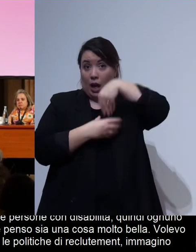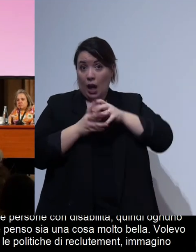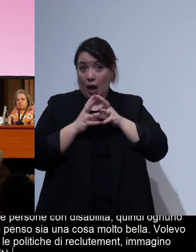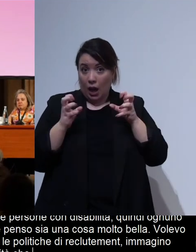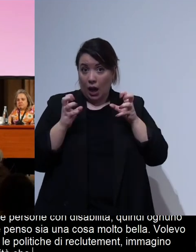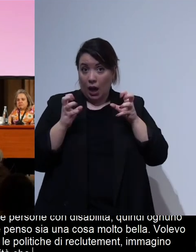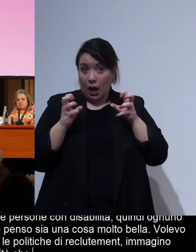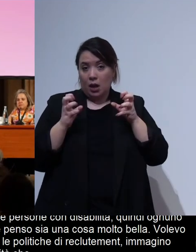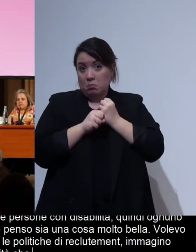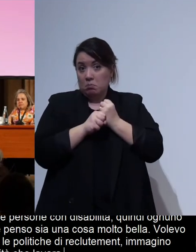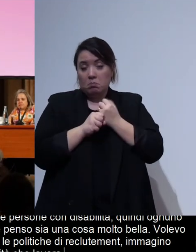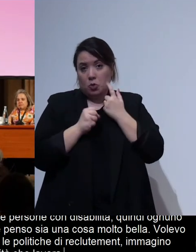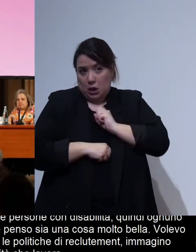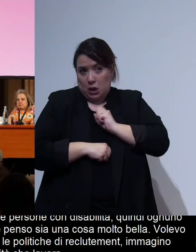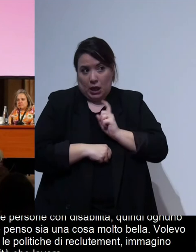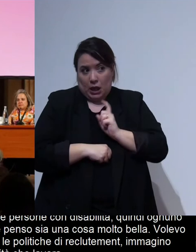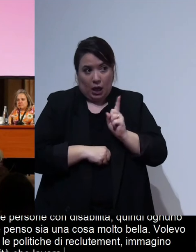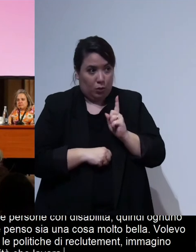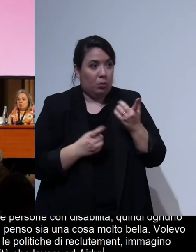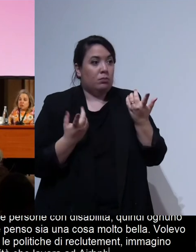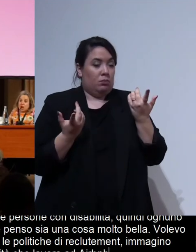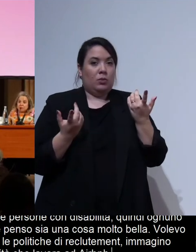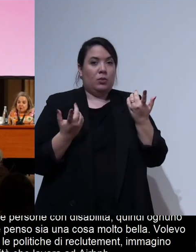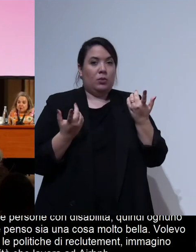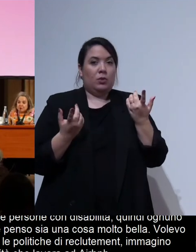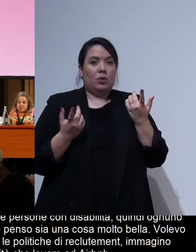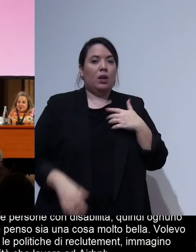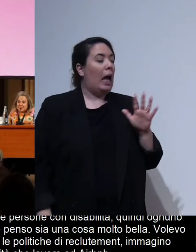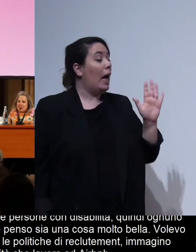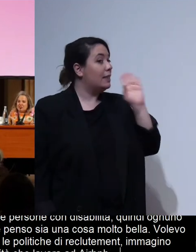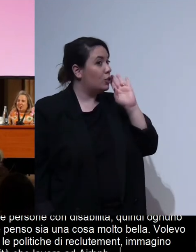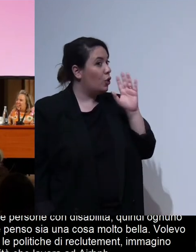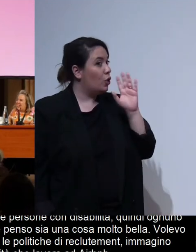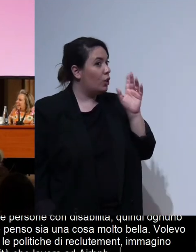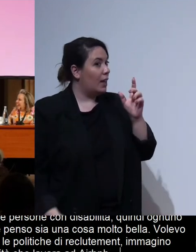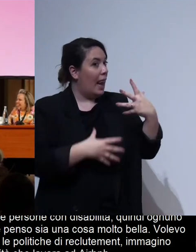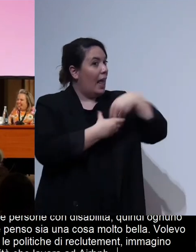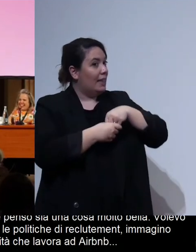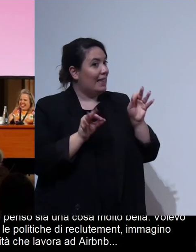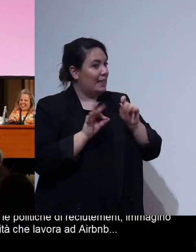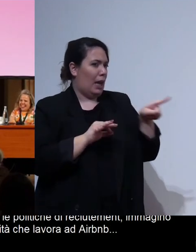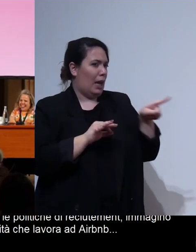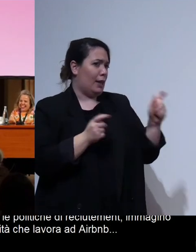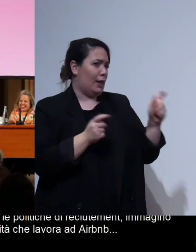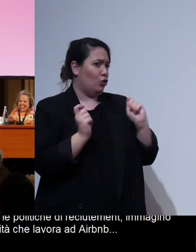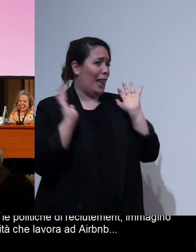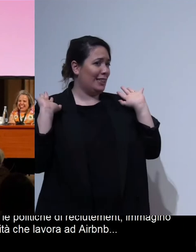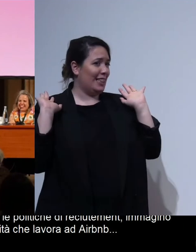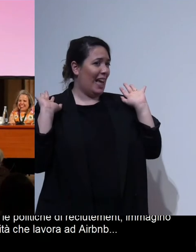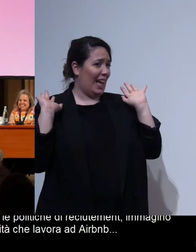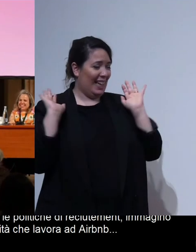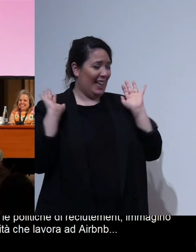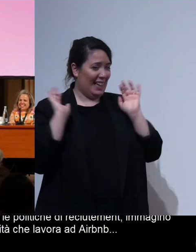ad Airbnb e insomma che spera ma lei non lavora ancora per noi ne va la giornalista ancora va bene